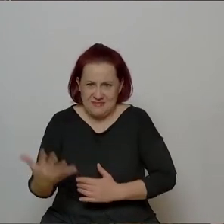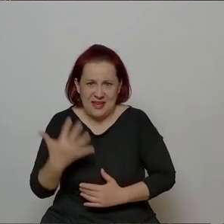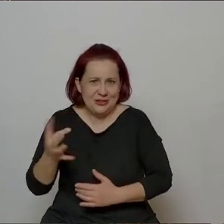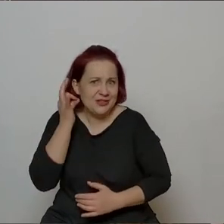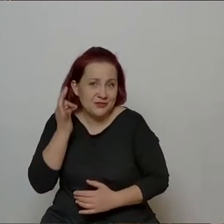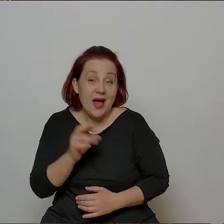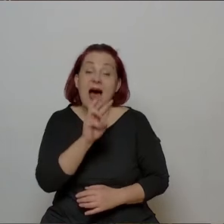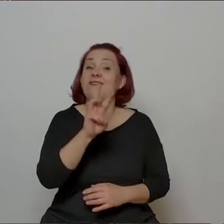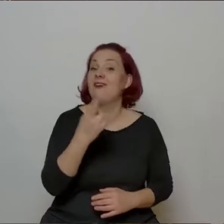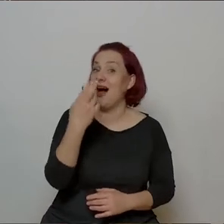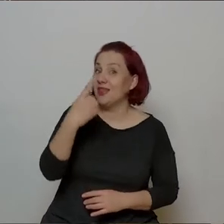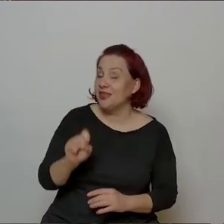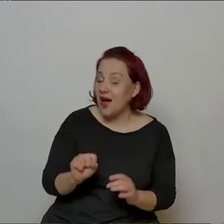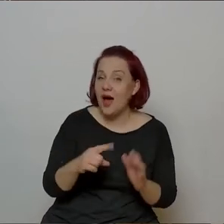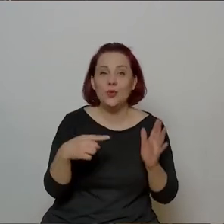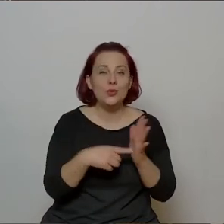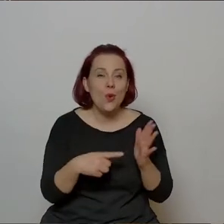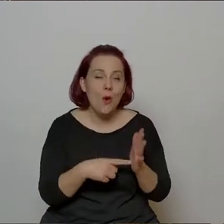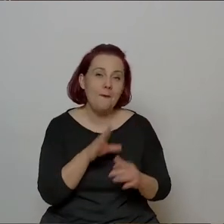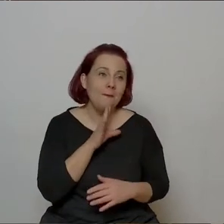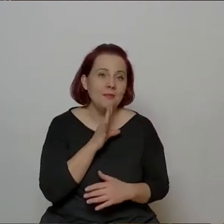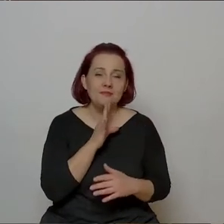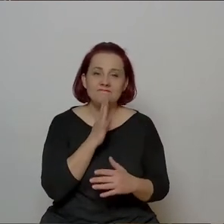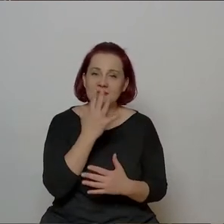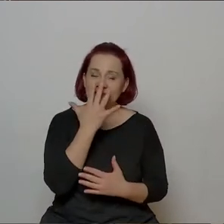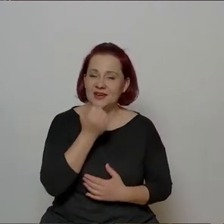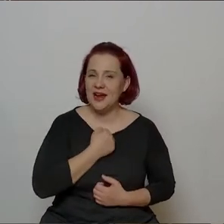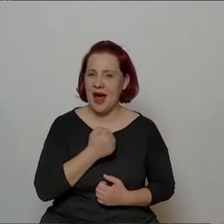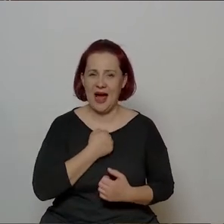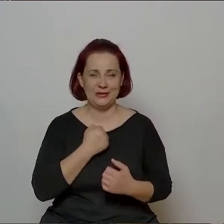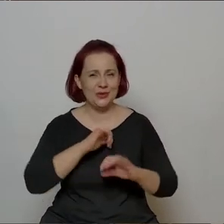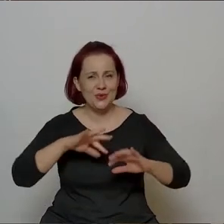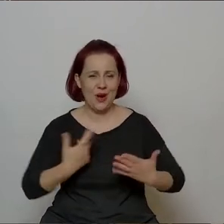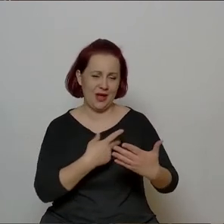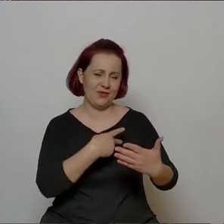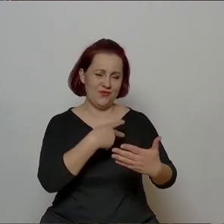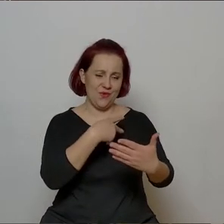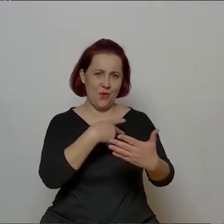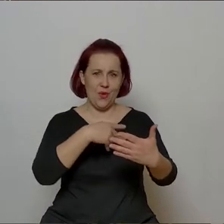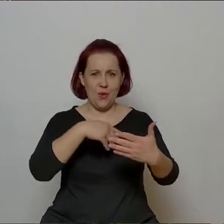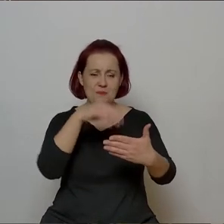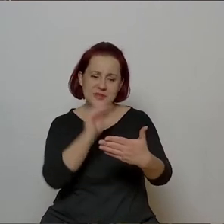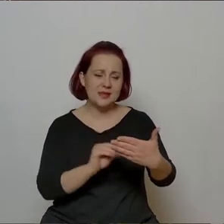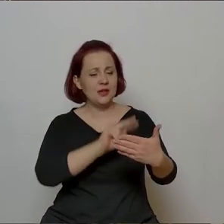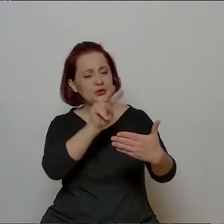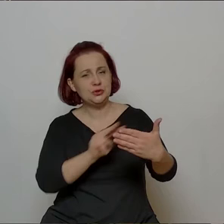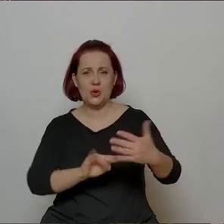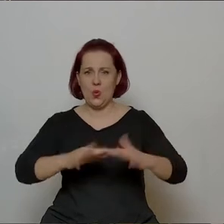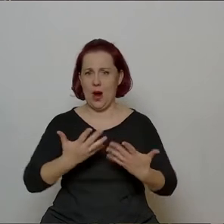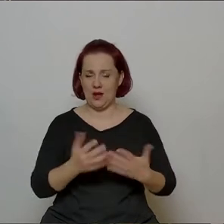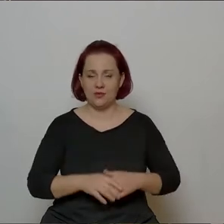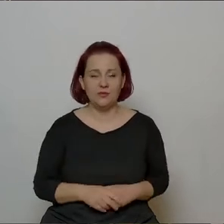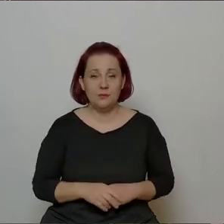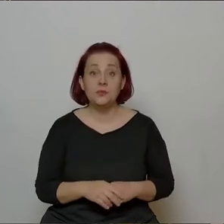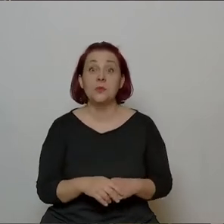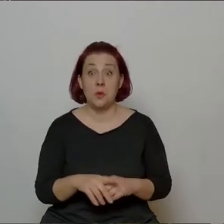natomiast jest chyba jedynym tak przejrzyście, właśnie łatwo pisanym tekstem. No i wtedy zaczęłam